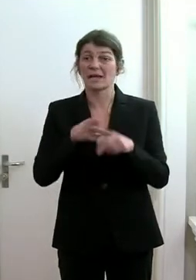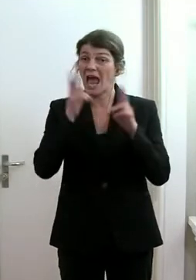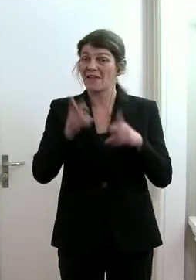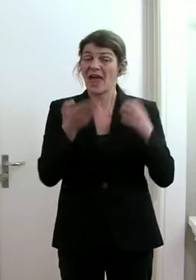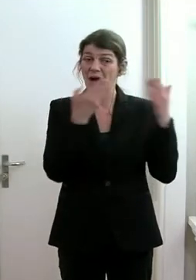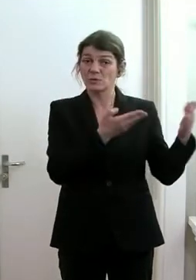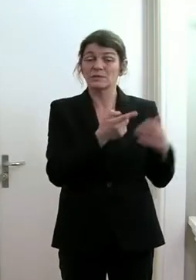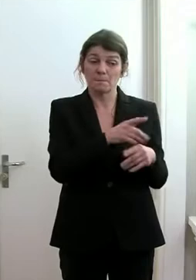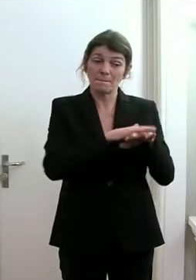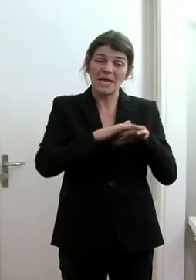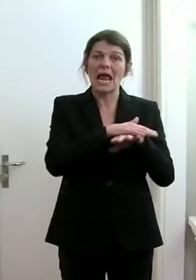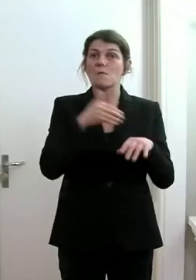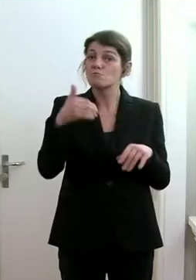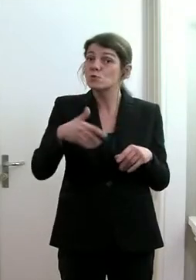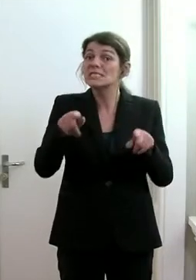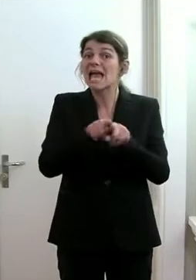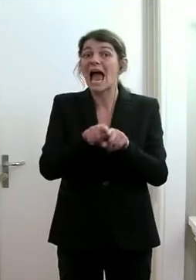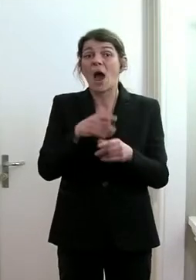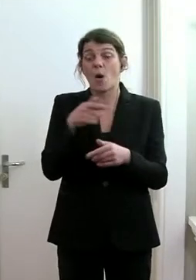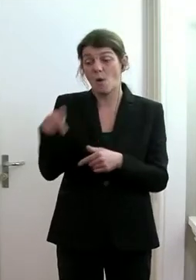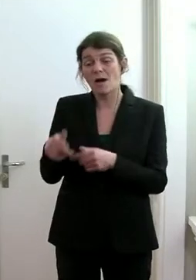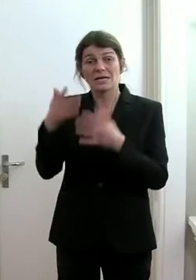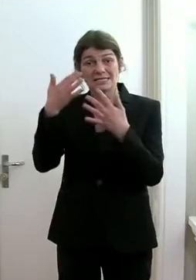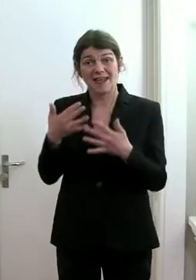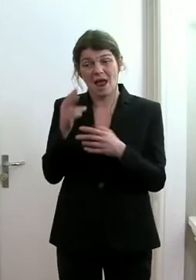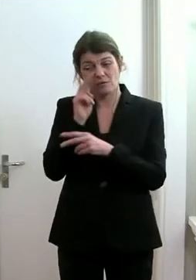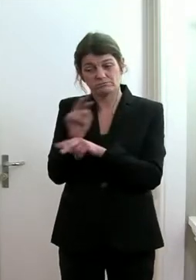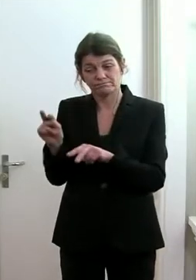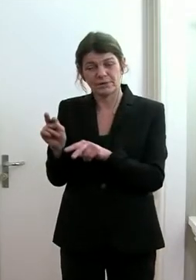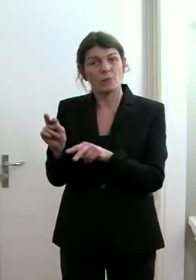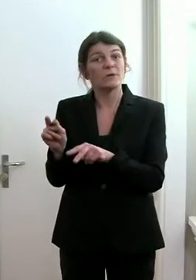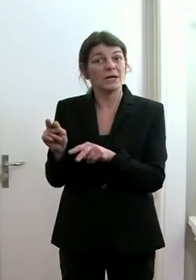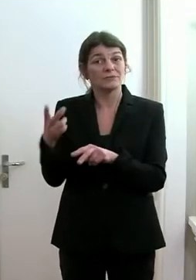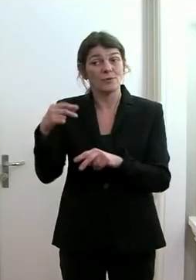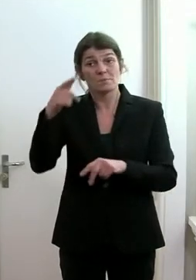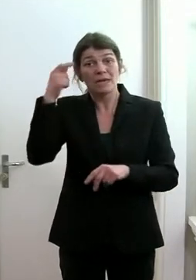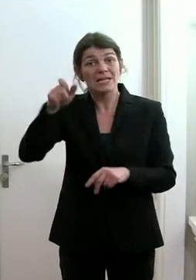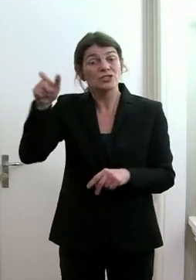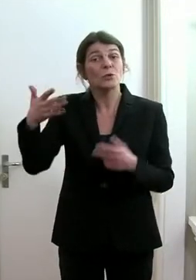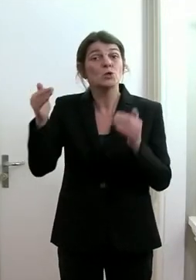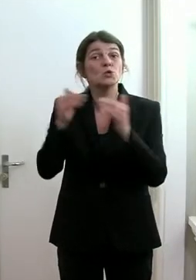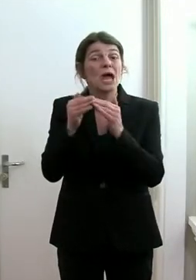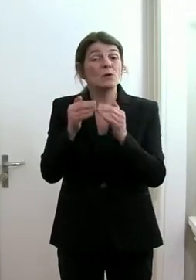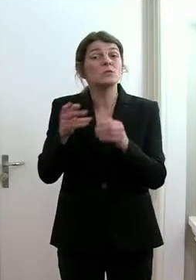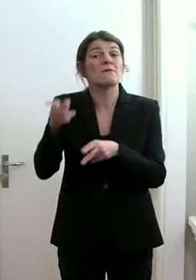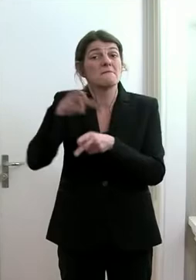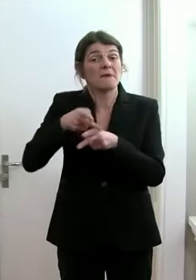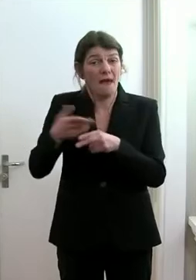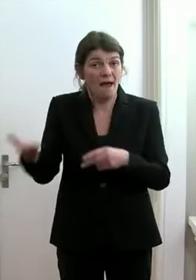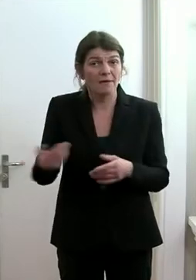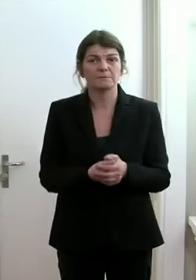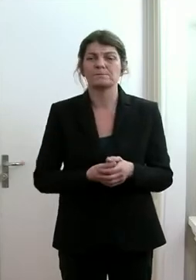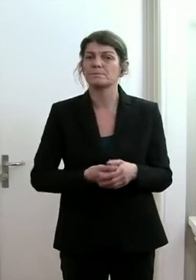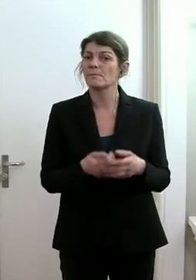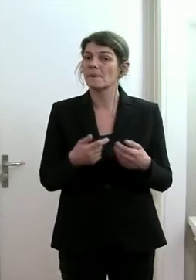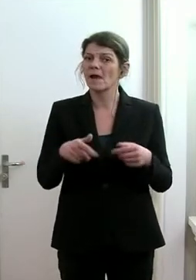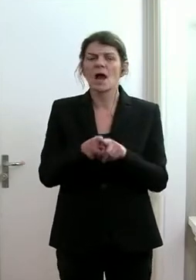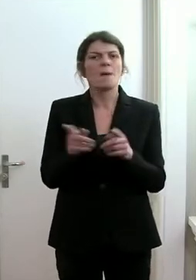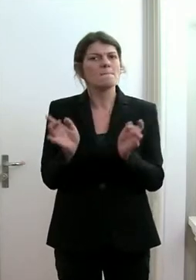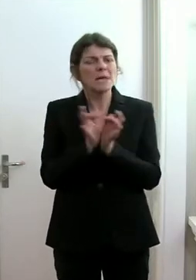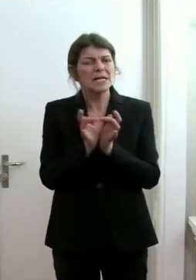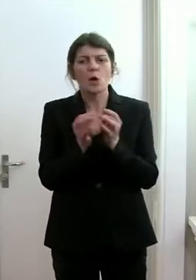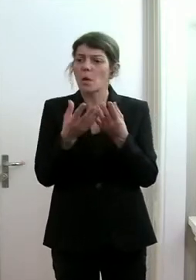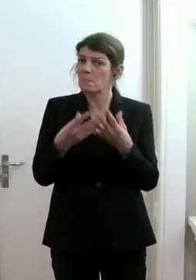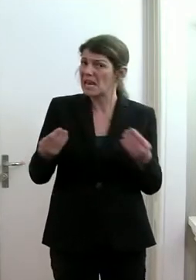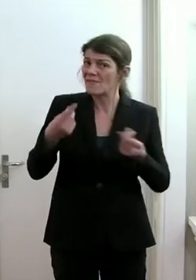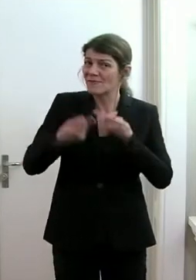wir in diesem Bereich auch die Zahlen beleuchten von Menschen, die zu Hause erkrankt sind und einen mittleren oder auch